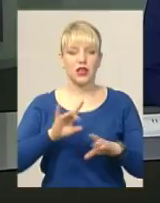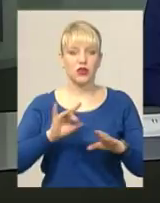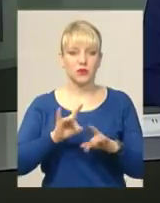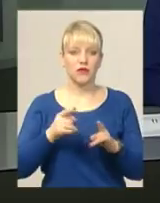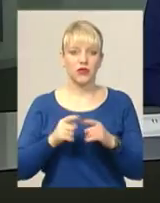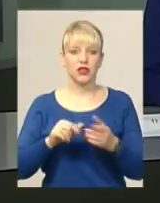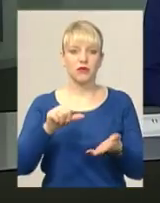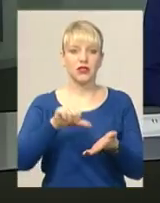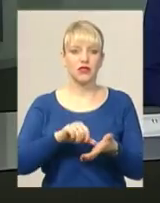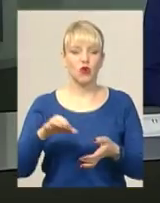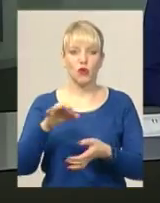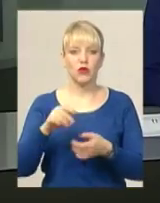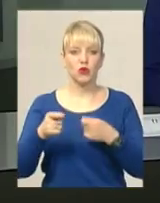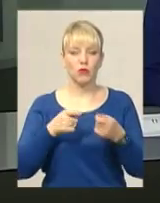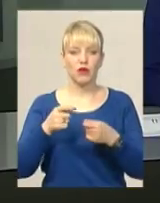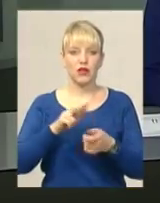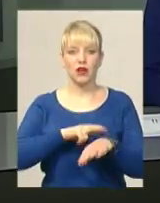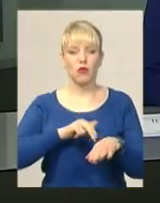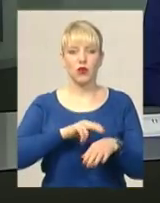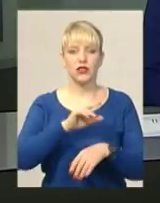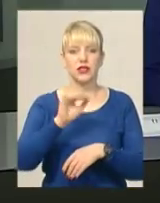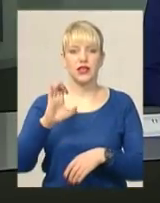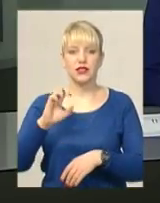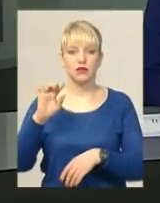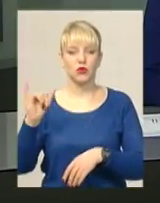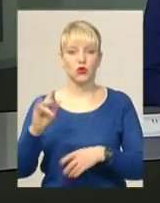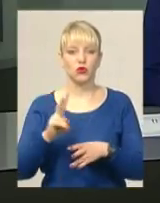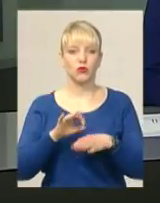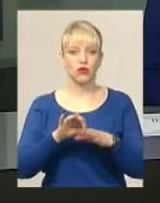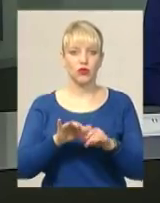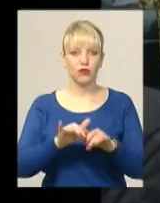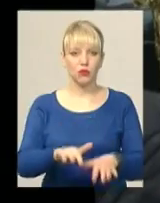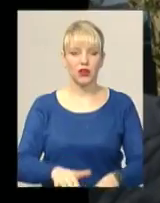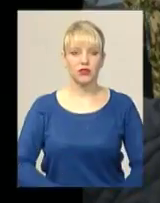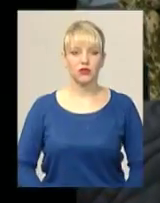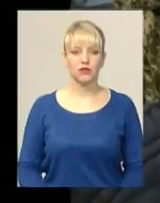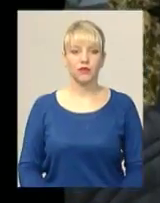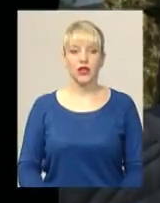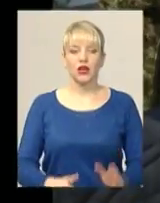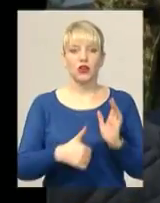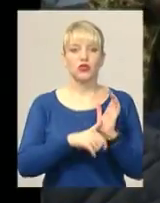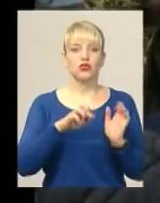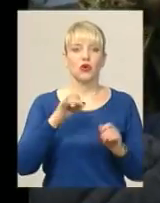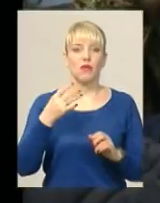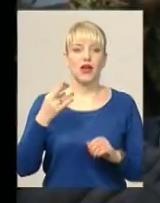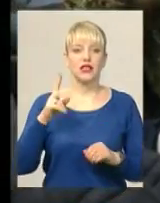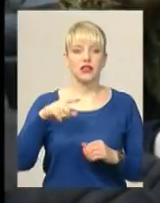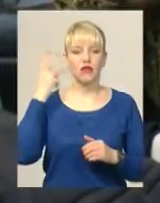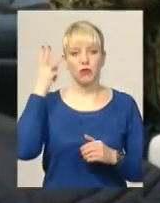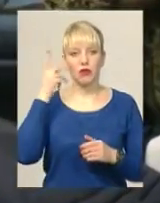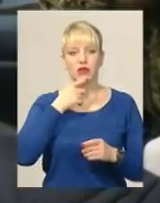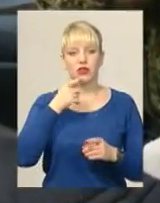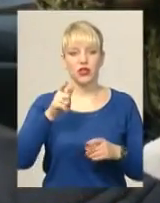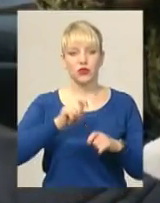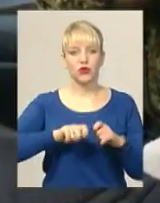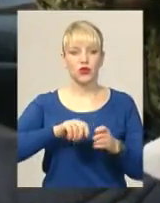представники обласного управління поліції та СБУ, які проводили операцію. 6 березня у Хмельницькому під час